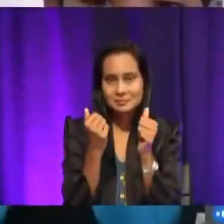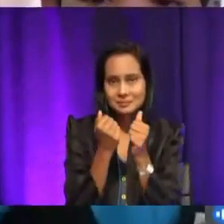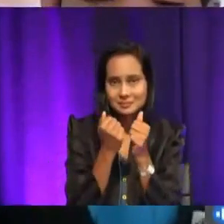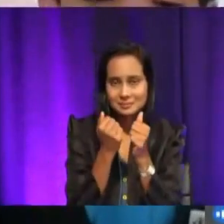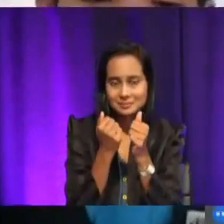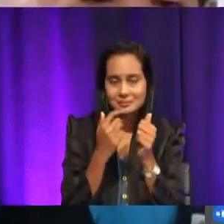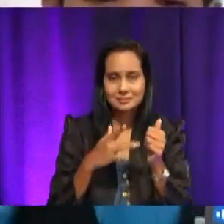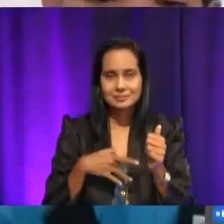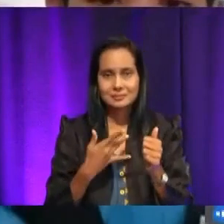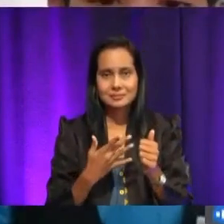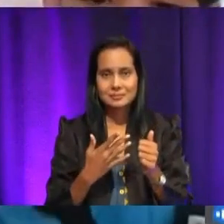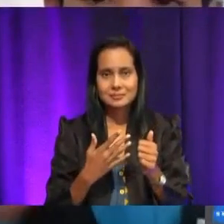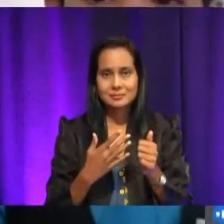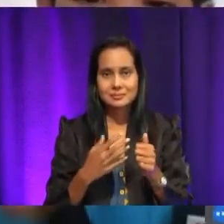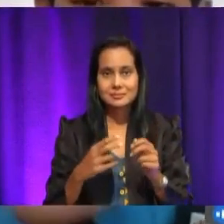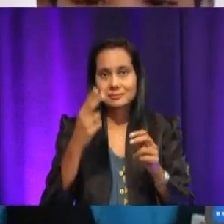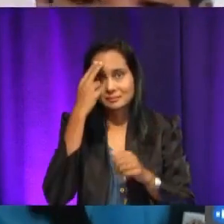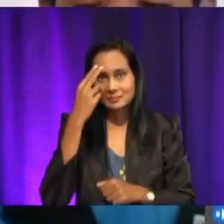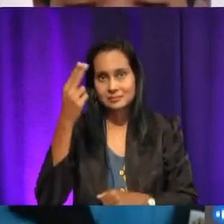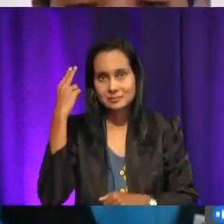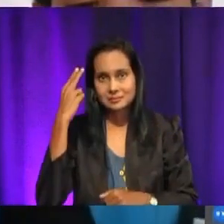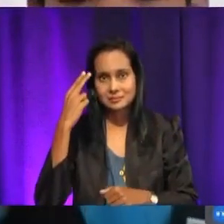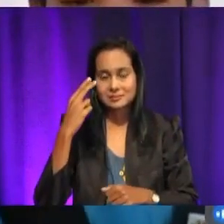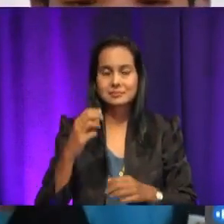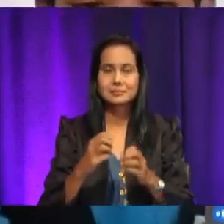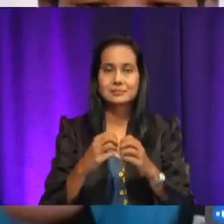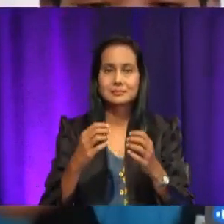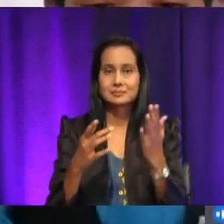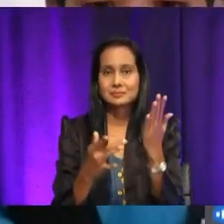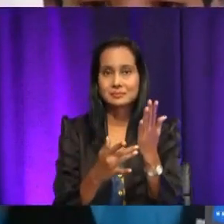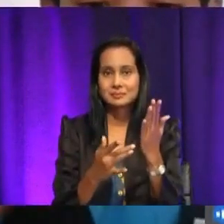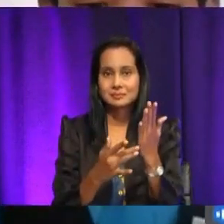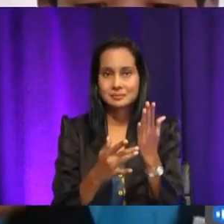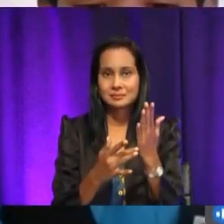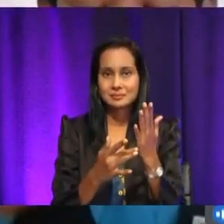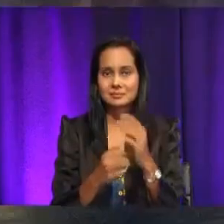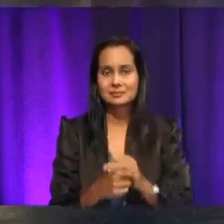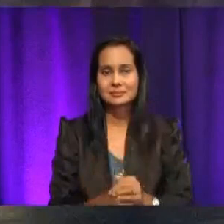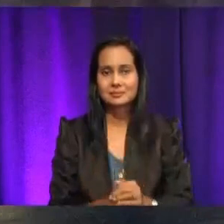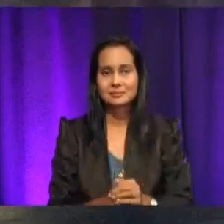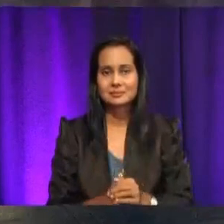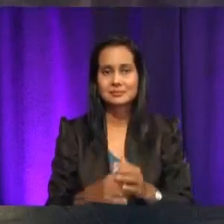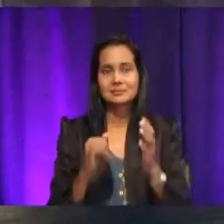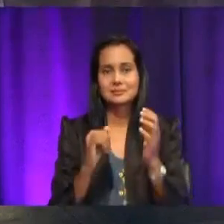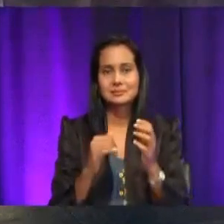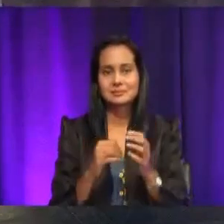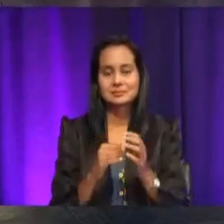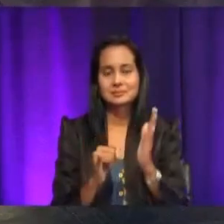terasa. Sungguh hebat perkembangan teknologi. Memudahkan kerja. Jimatkan masa.